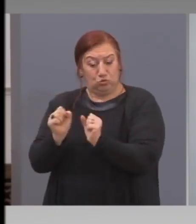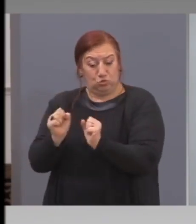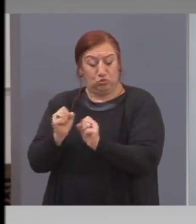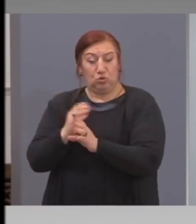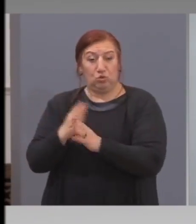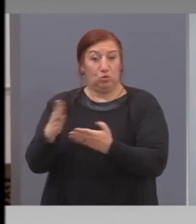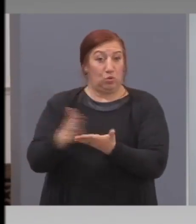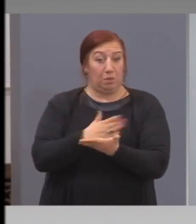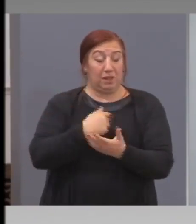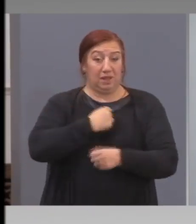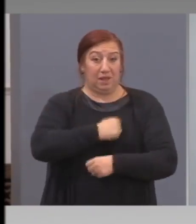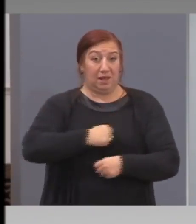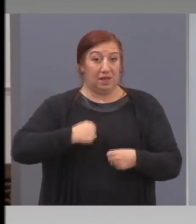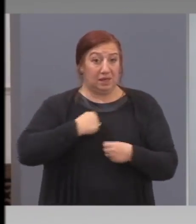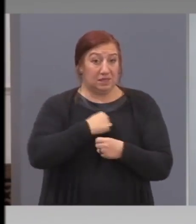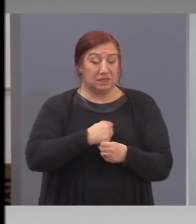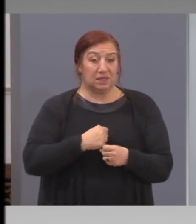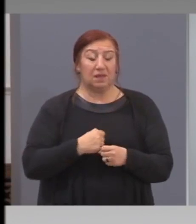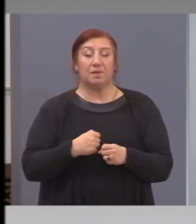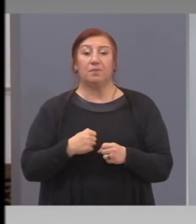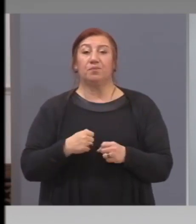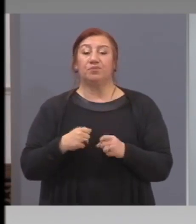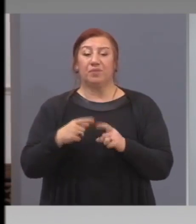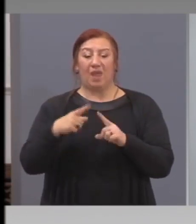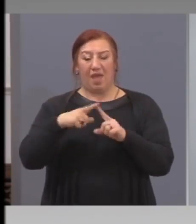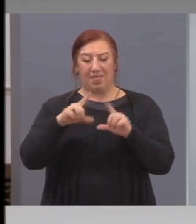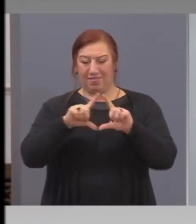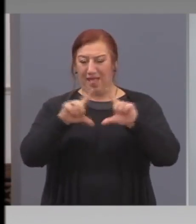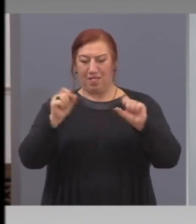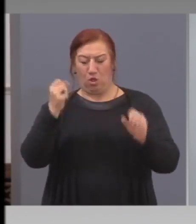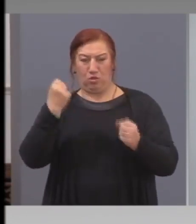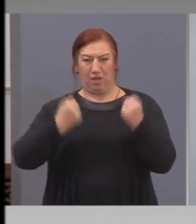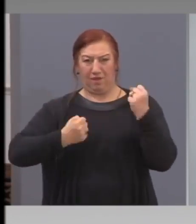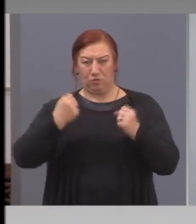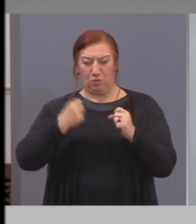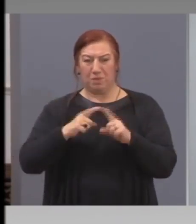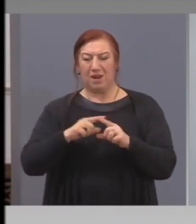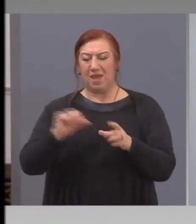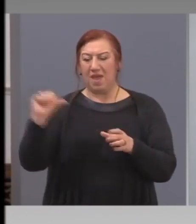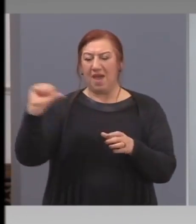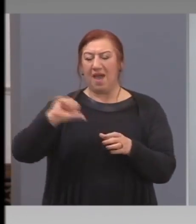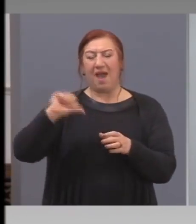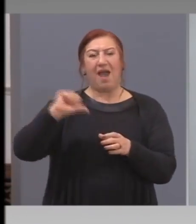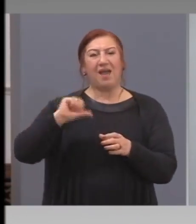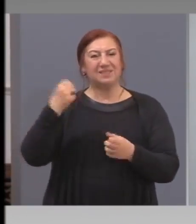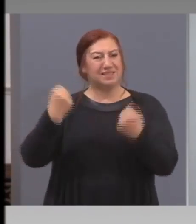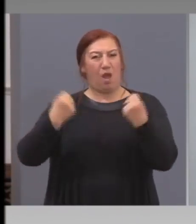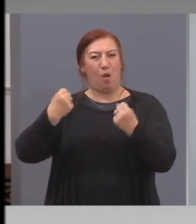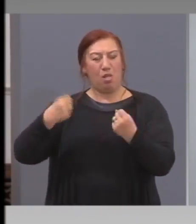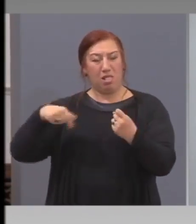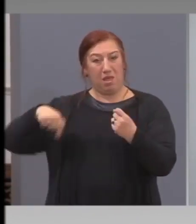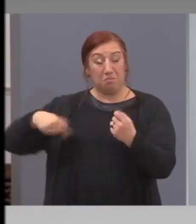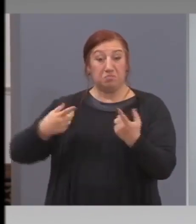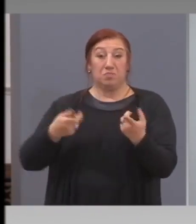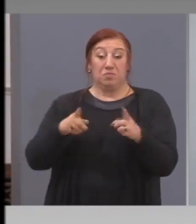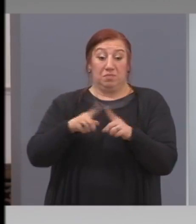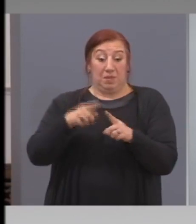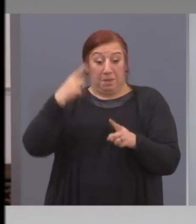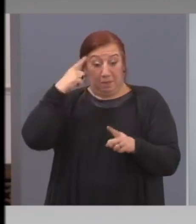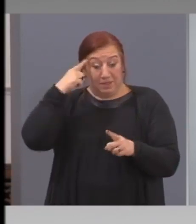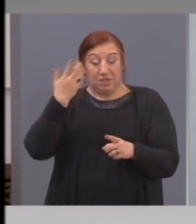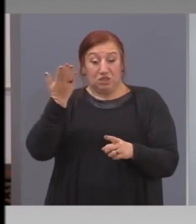Аз моля? талони на автомобили, газовите уредви. Аз просто считам, че това, което веднъж съм ви го